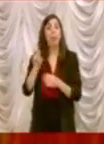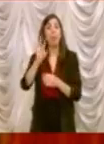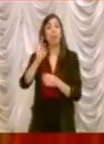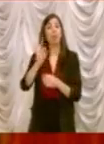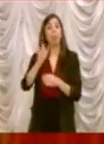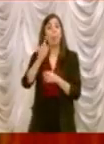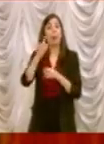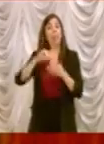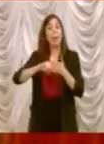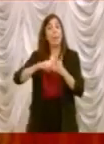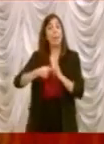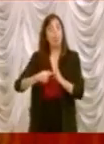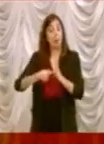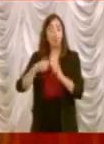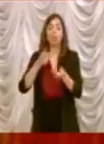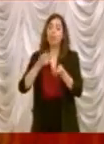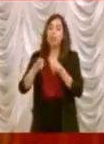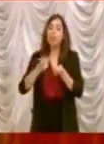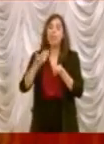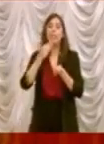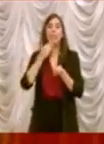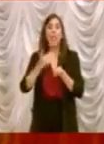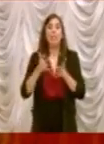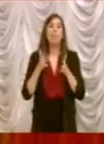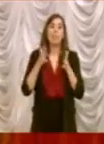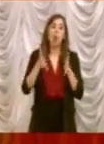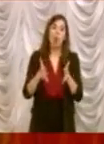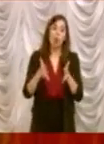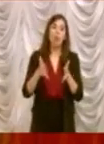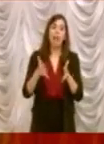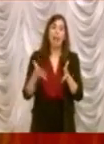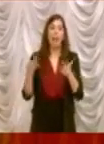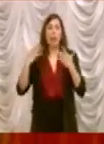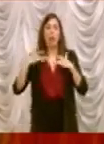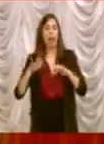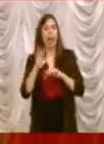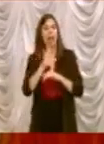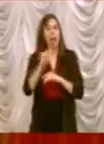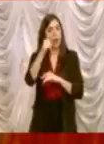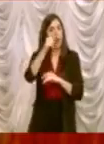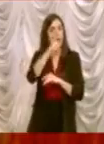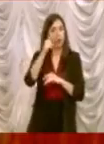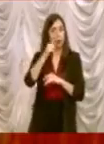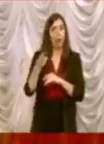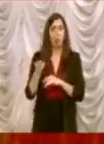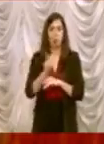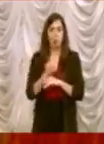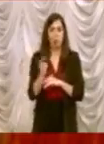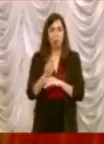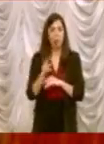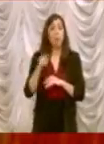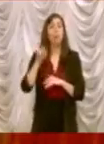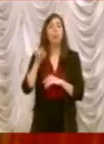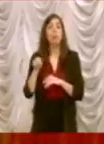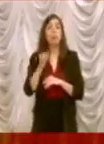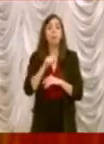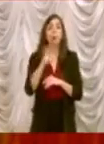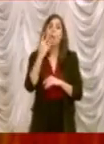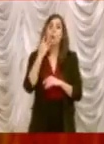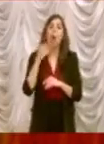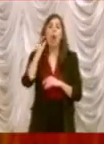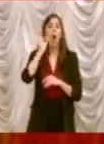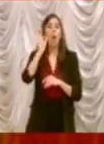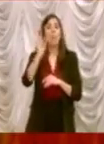gestiti con il volontariato laico e cattolico saranno finalizzati da una parte a non produrre spreco nelle